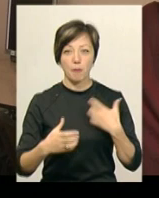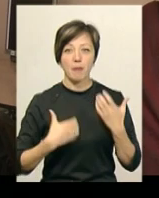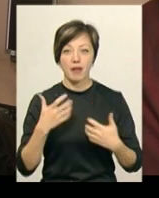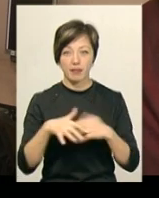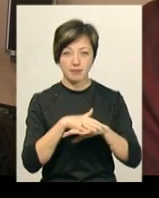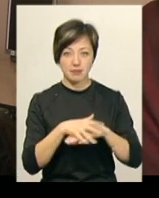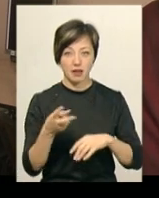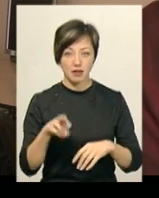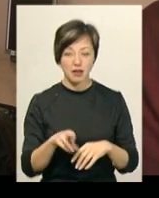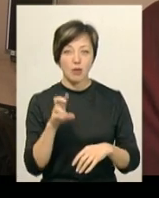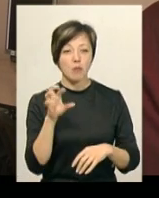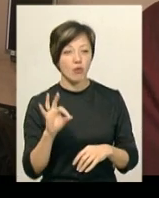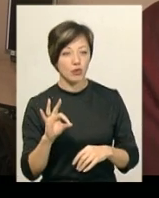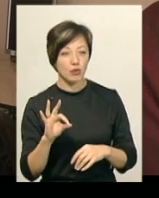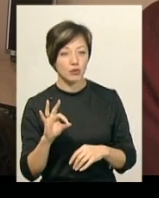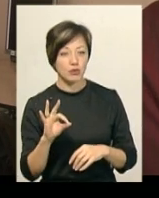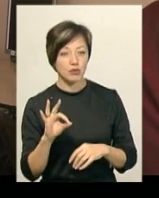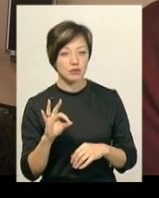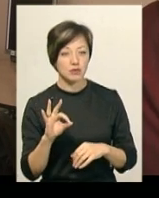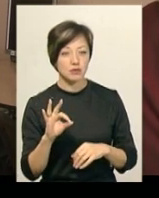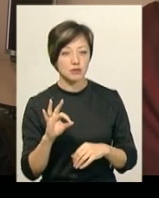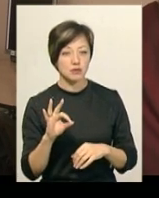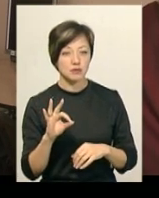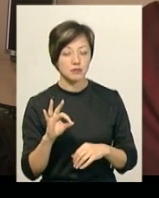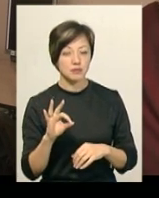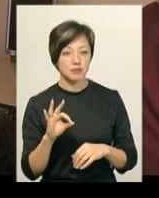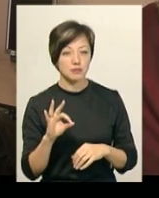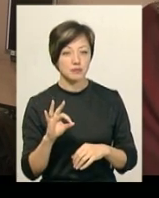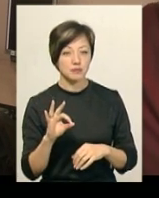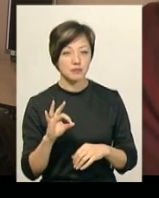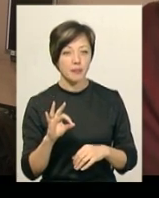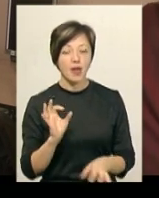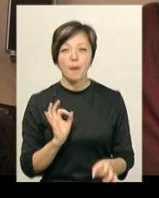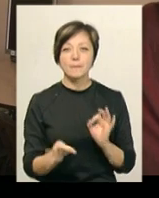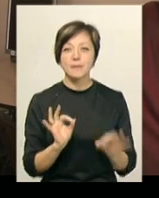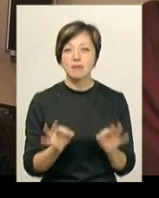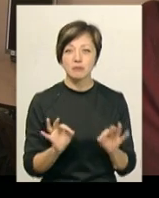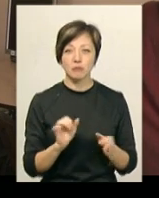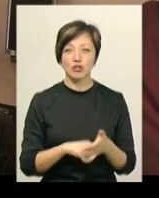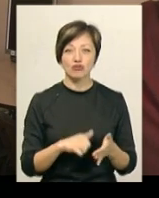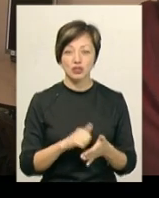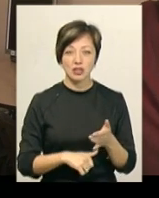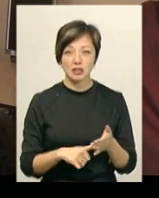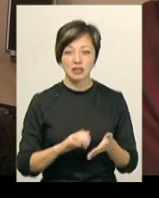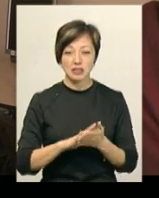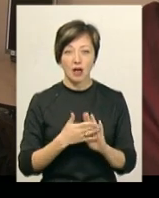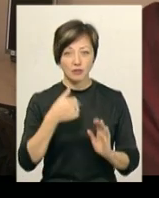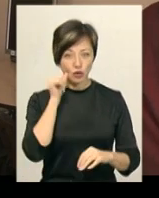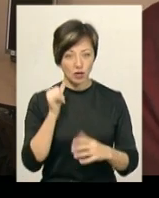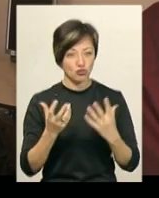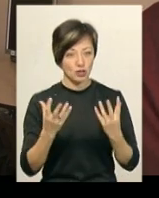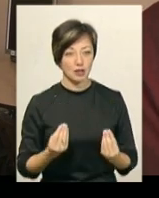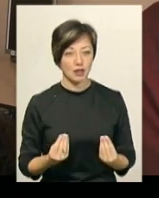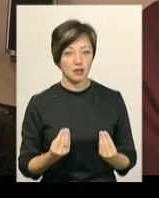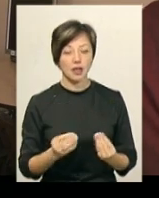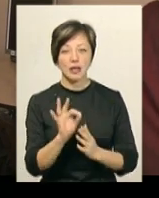населення. Тому що об'єктивних причин станом на вчорашній день